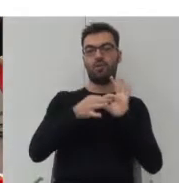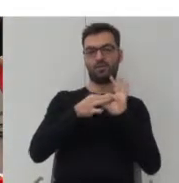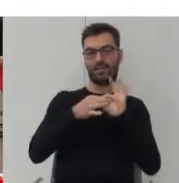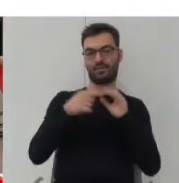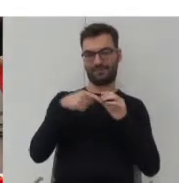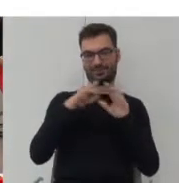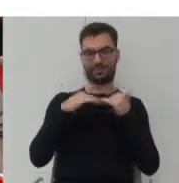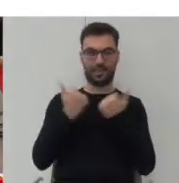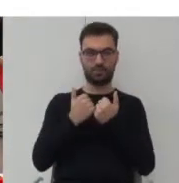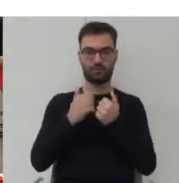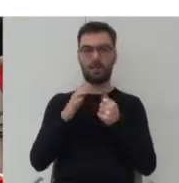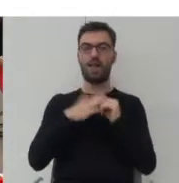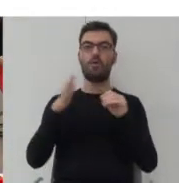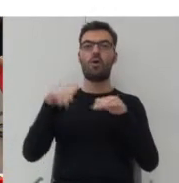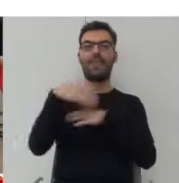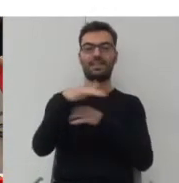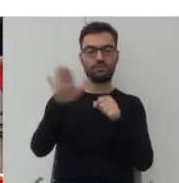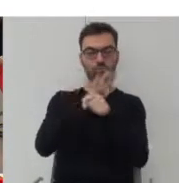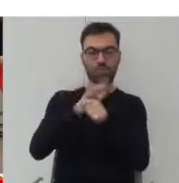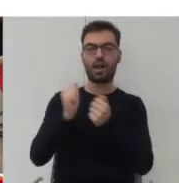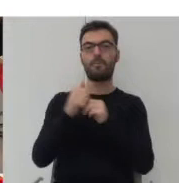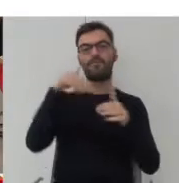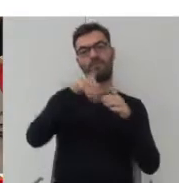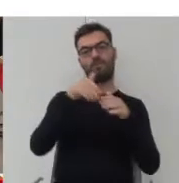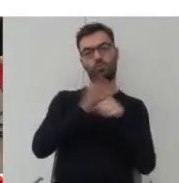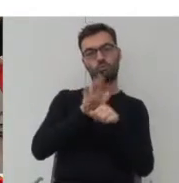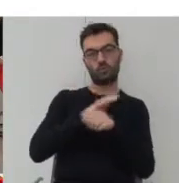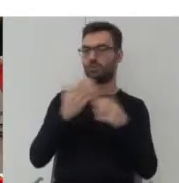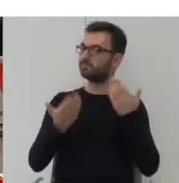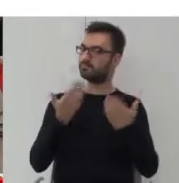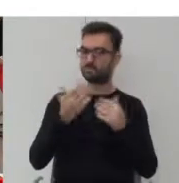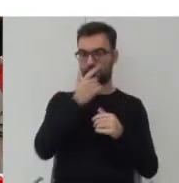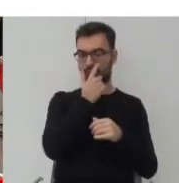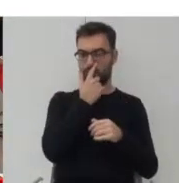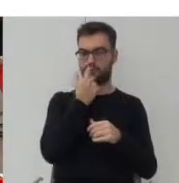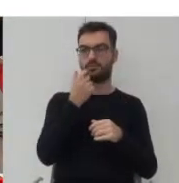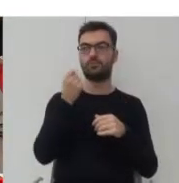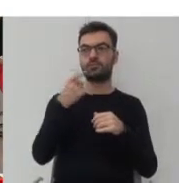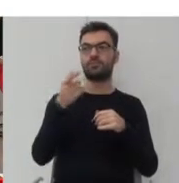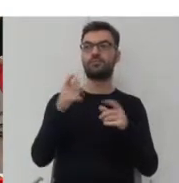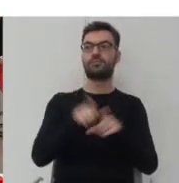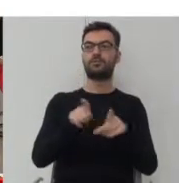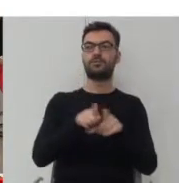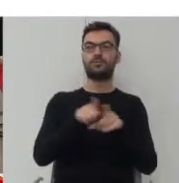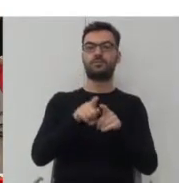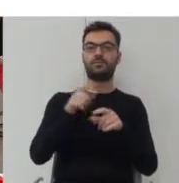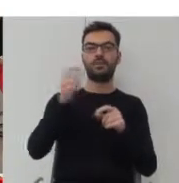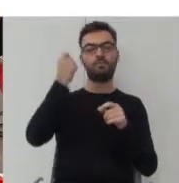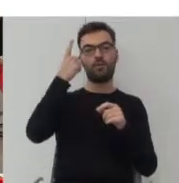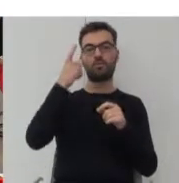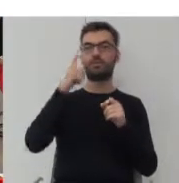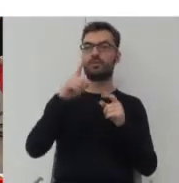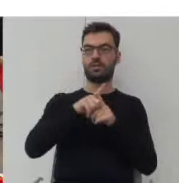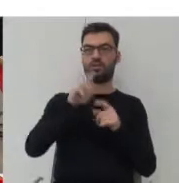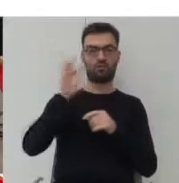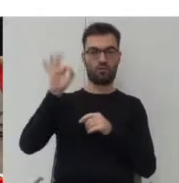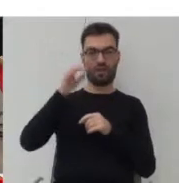albo dogęszczenie na zewnątrz, albo zagęszczenie wewnątrz. No i istnieje też taka idea również Rossiego,